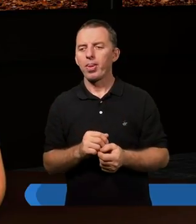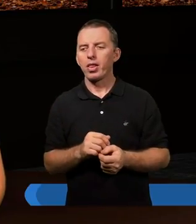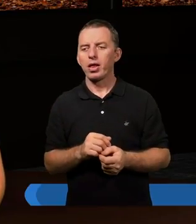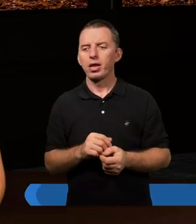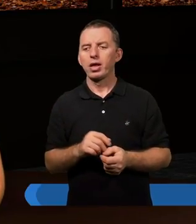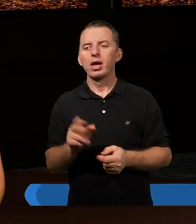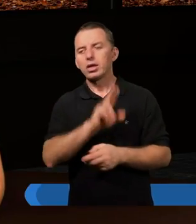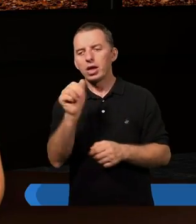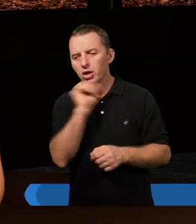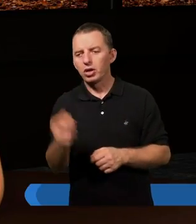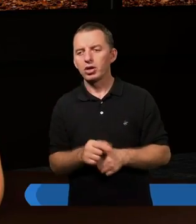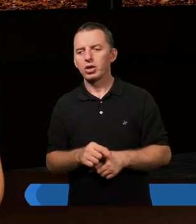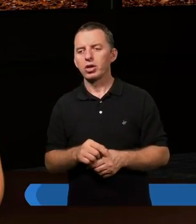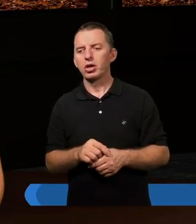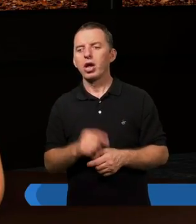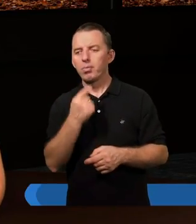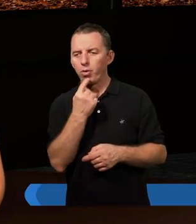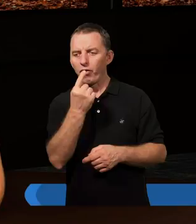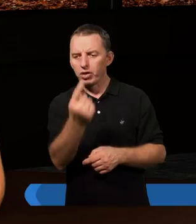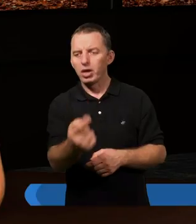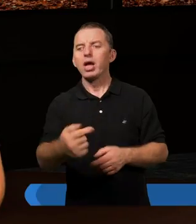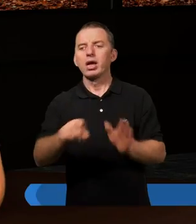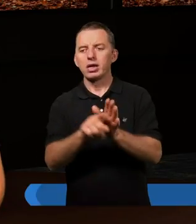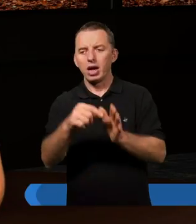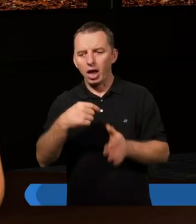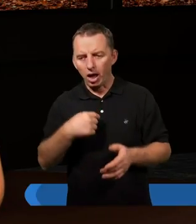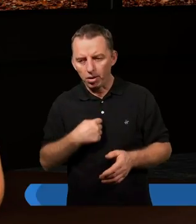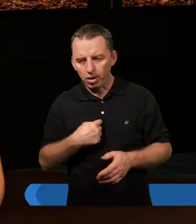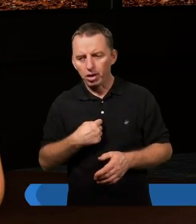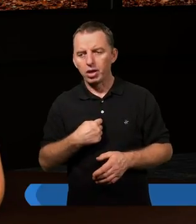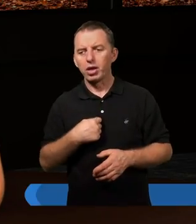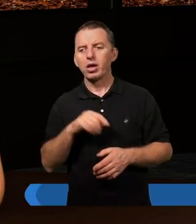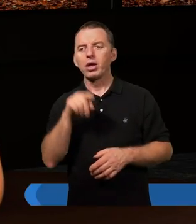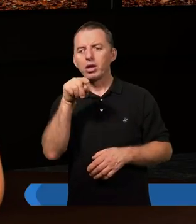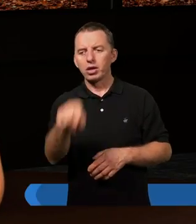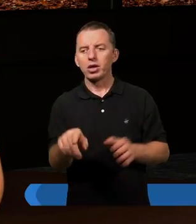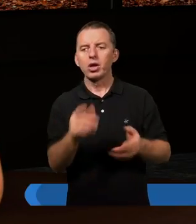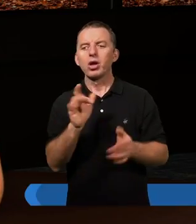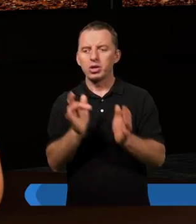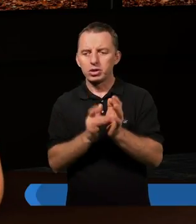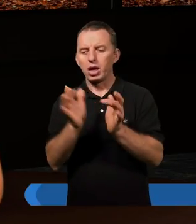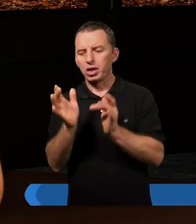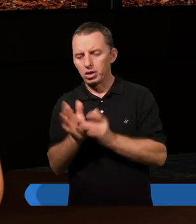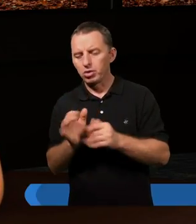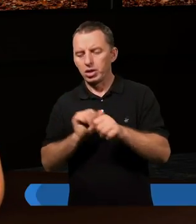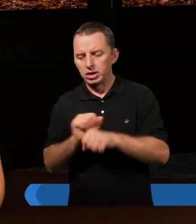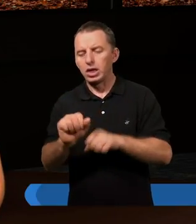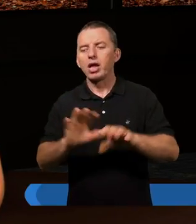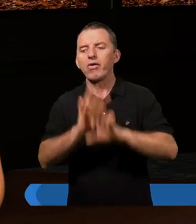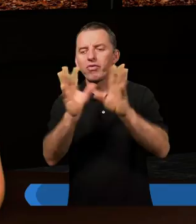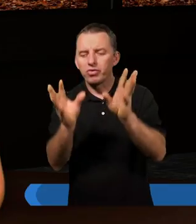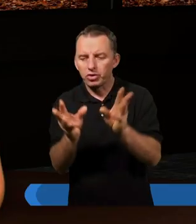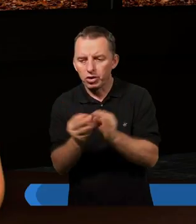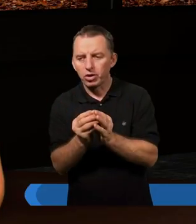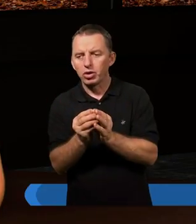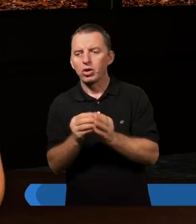Za żadne moje zasługi, więc powiedzmy, dla mnie, tak jak Paweł pisał, to też jest tak, dla mnie Jezus jest wszystkim. I